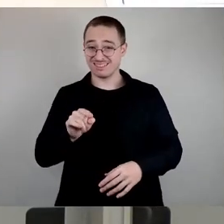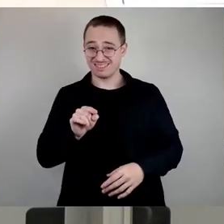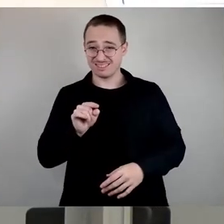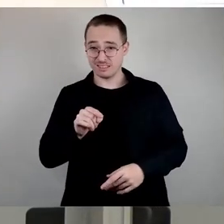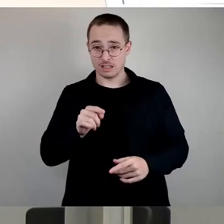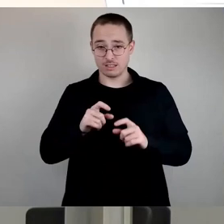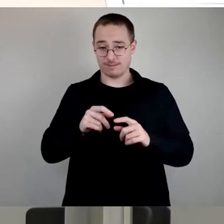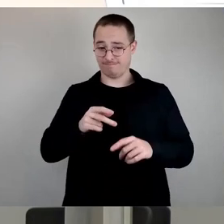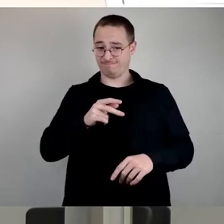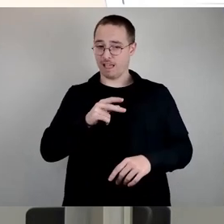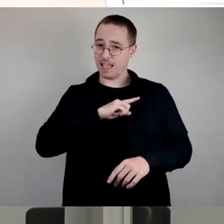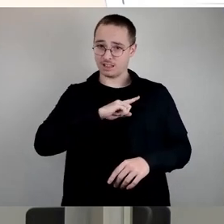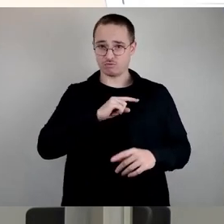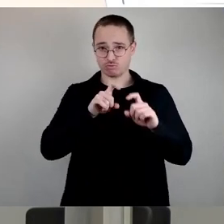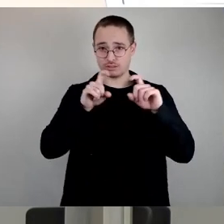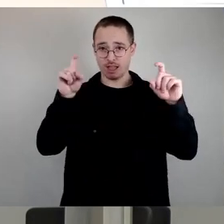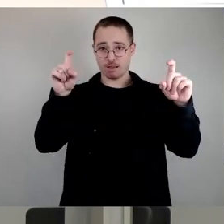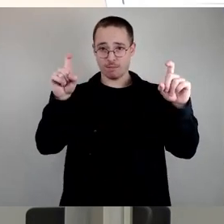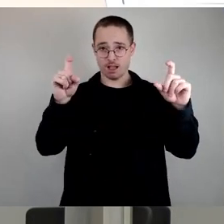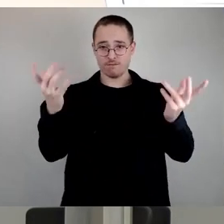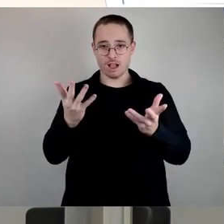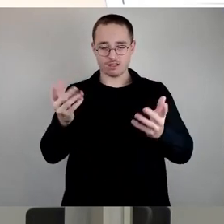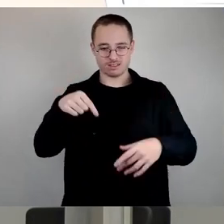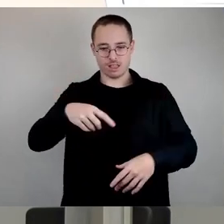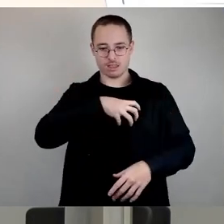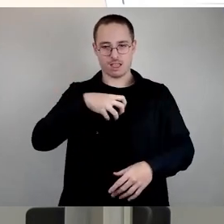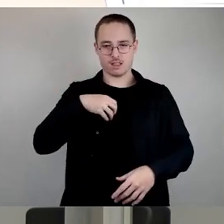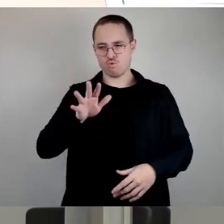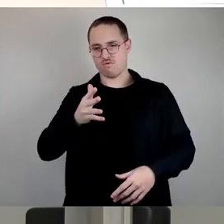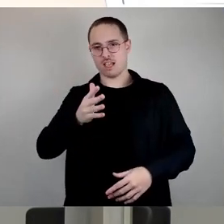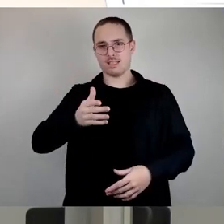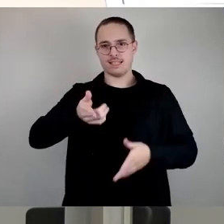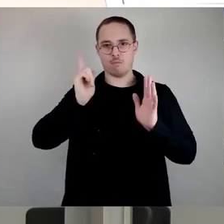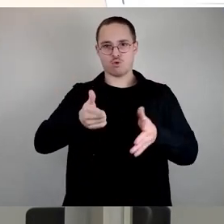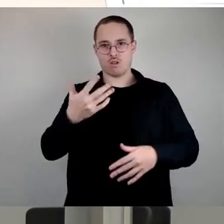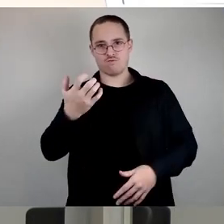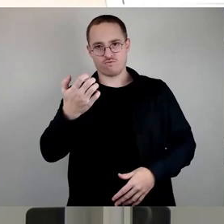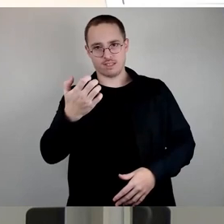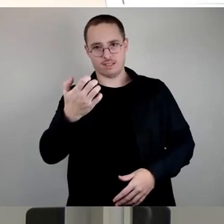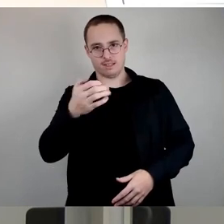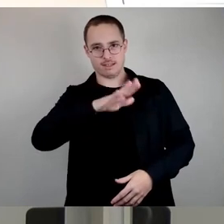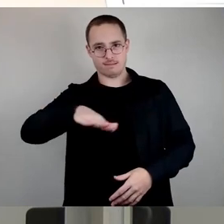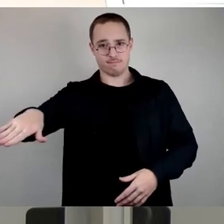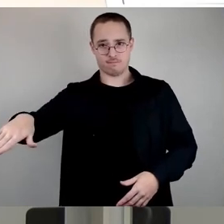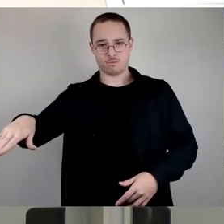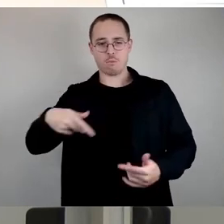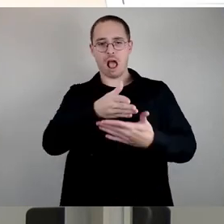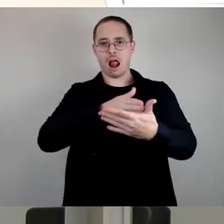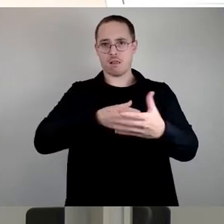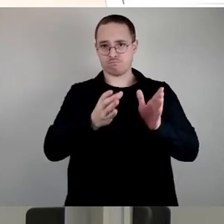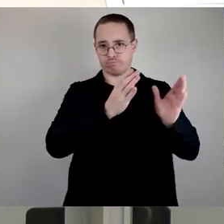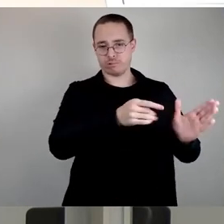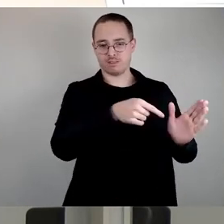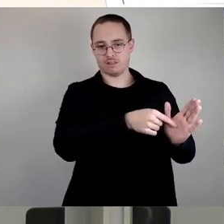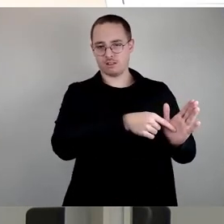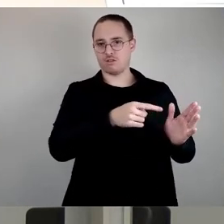circa 750 Kinder in Dresden, von denen die Hälfte auf eine Förderschule in staatlicher Trägerschaft geht und